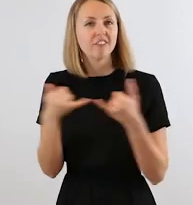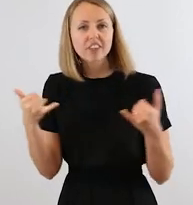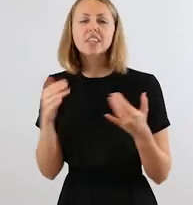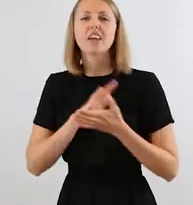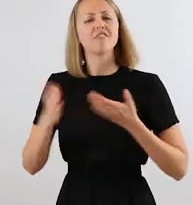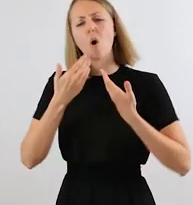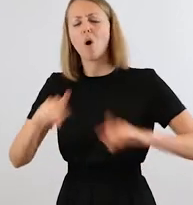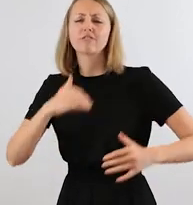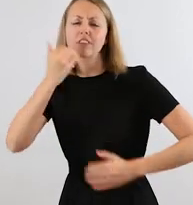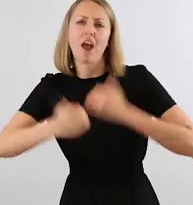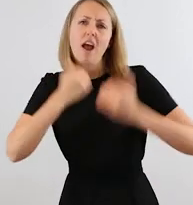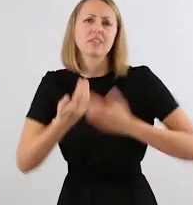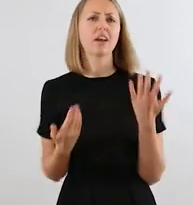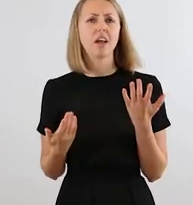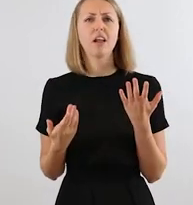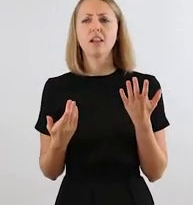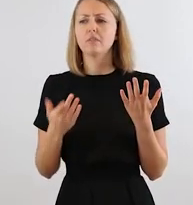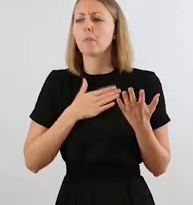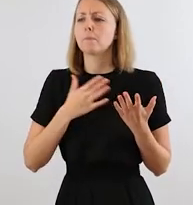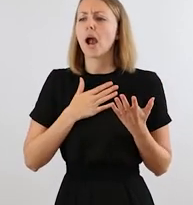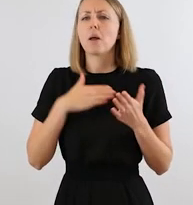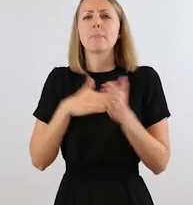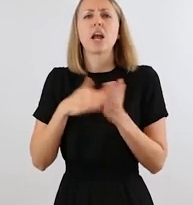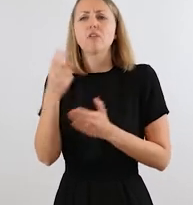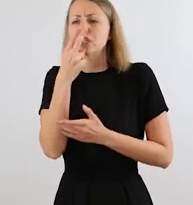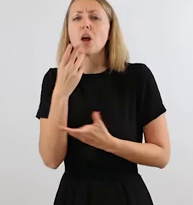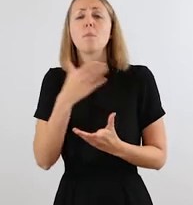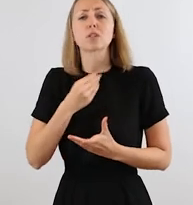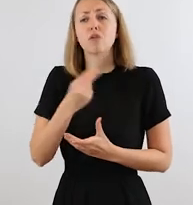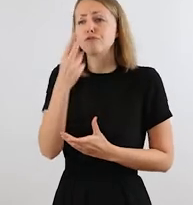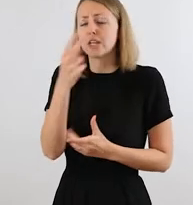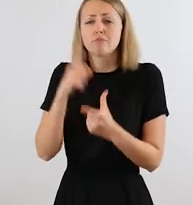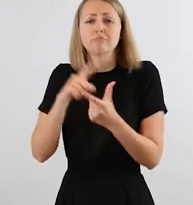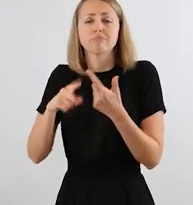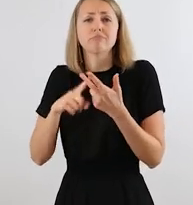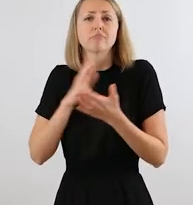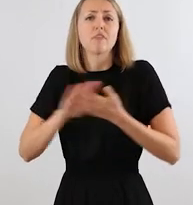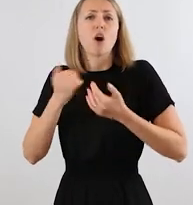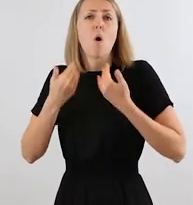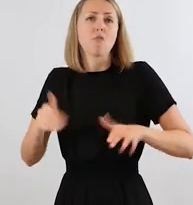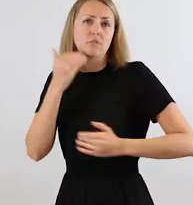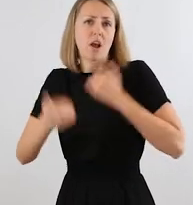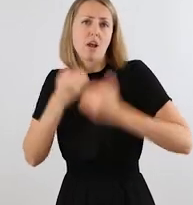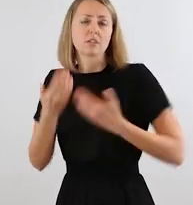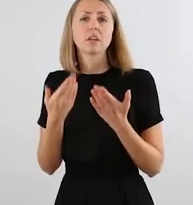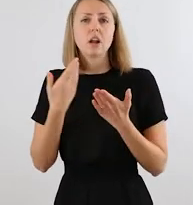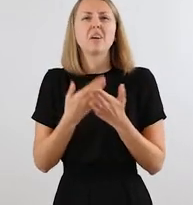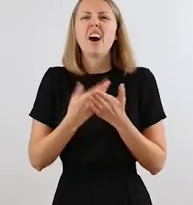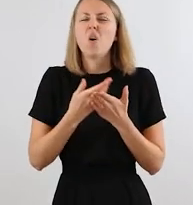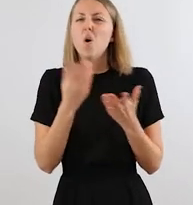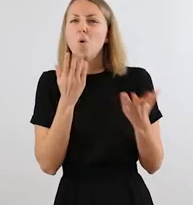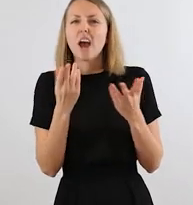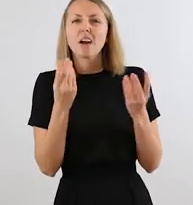sie im Grunde durch offene Kommunikation, dass ich dann einfach, entweder habe ich gemerkt, die Studenten,